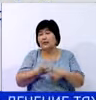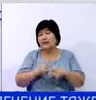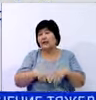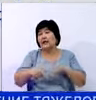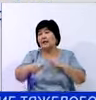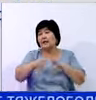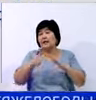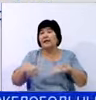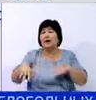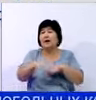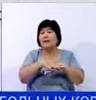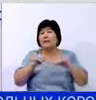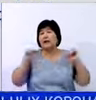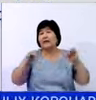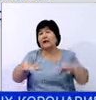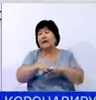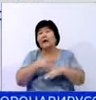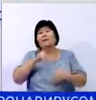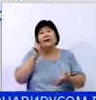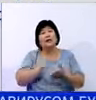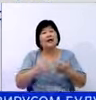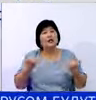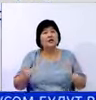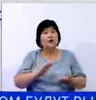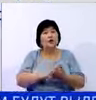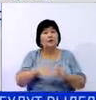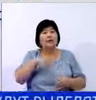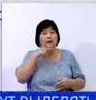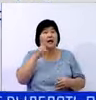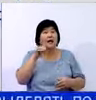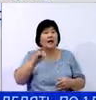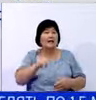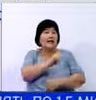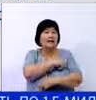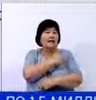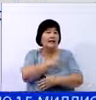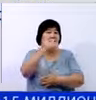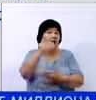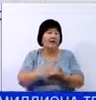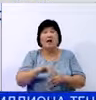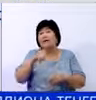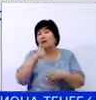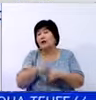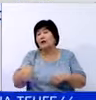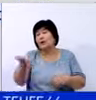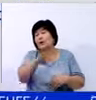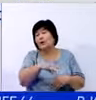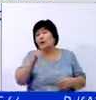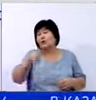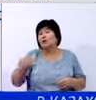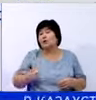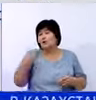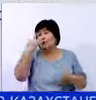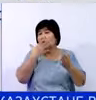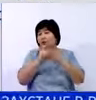предотвращения массового скопления людей. Мы должны в нынешних условиях соблюдать карантин, санитарные требования. В основном у нас в регионе люди живут в